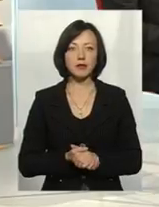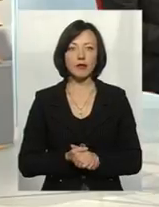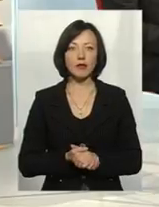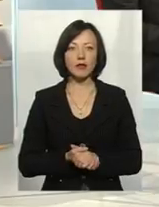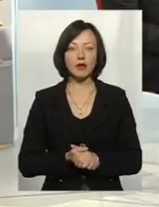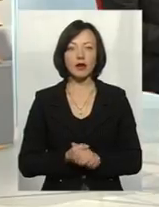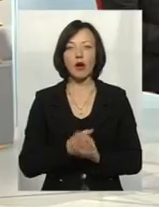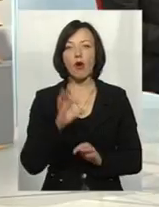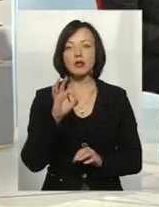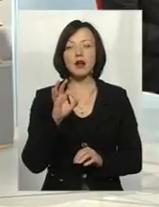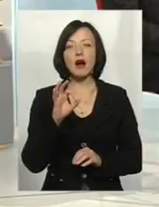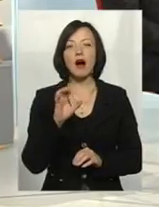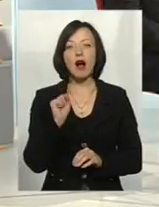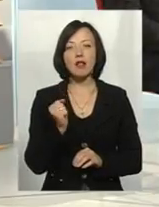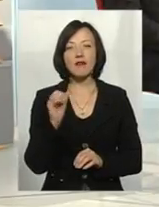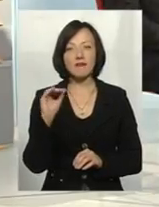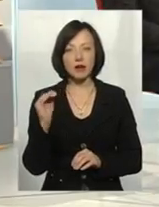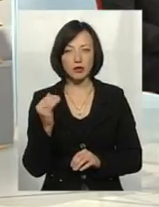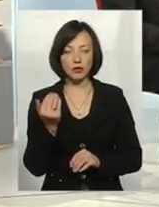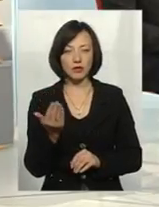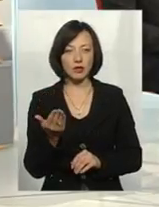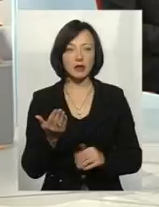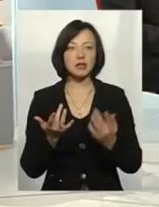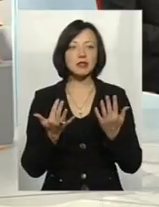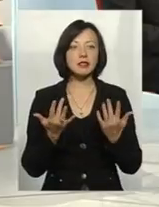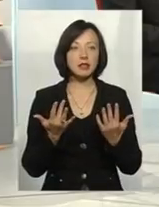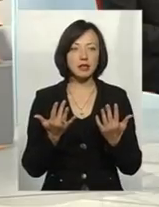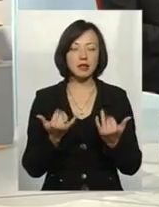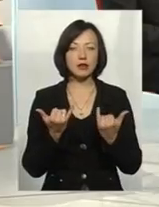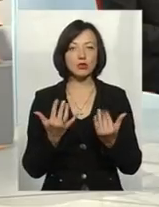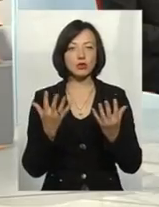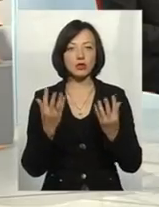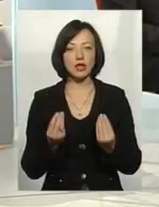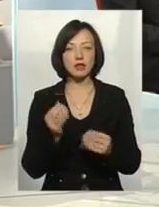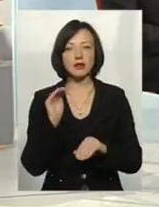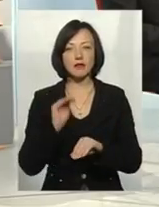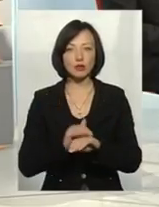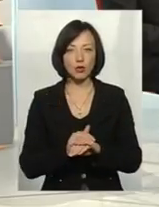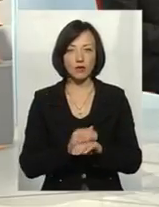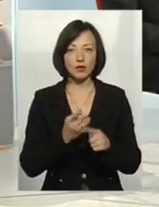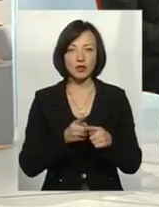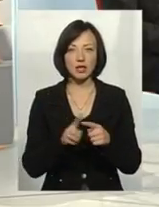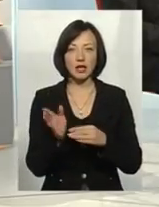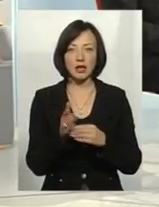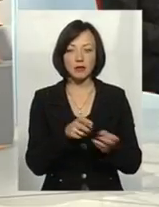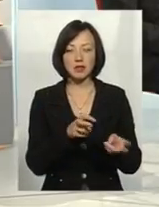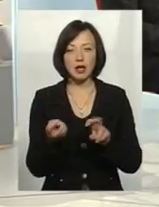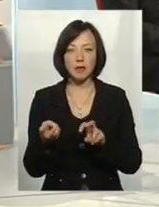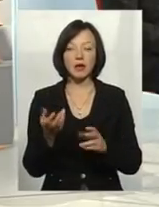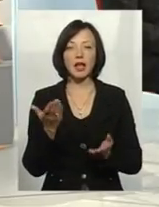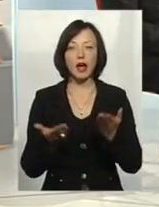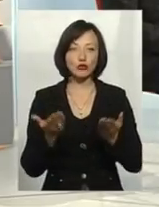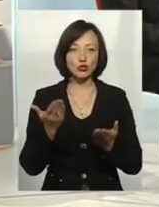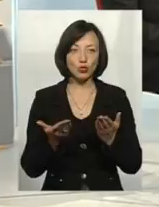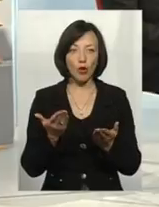Васильовича Алла Федорівна. Скільки на сьогодні зафіксовано тої риби загибелі? І якщо